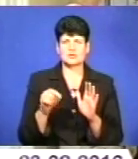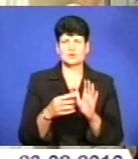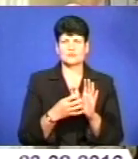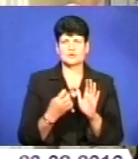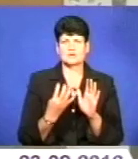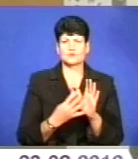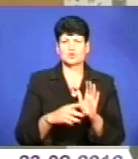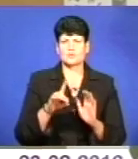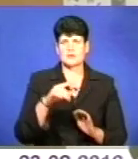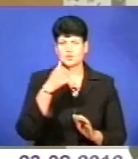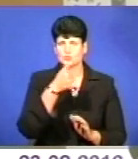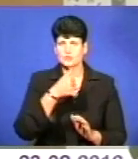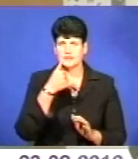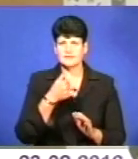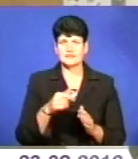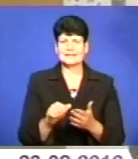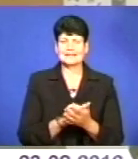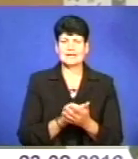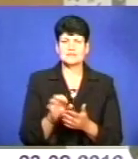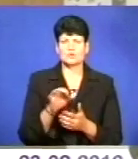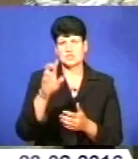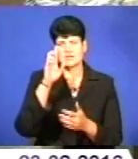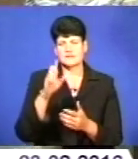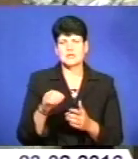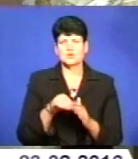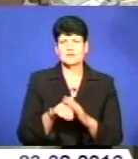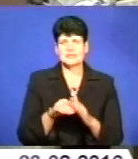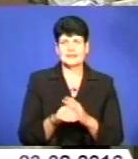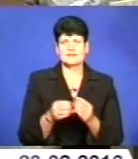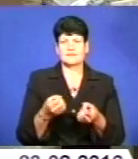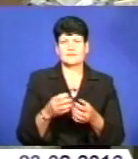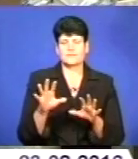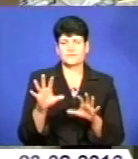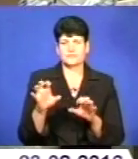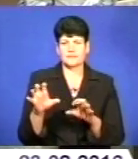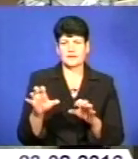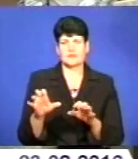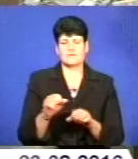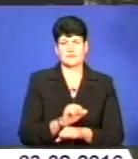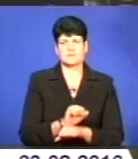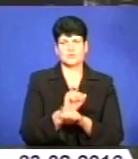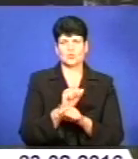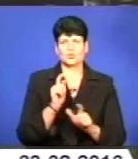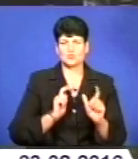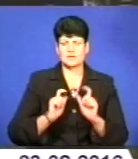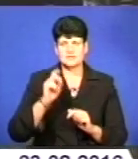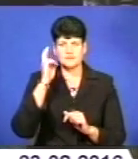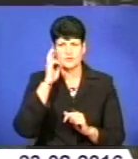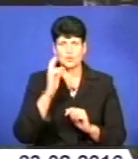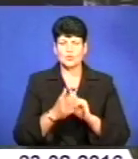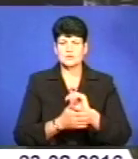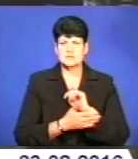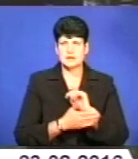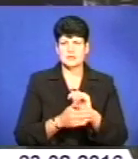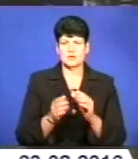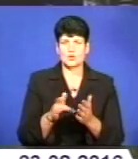-го років, Декларація про державний суверенітет та світлини мітингу студентів у Києві. В останньому розділі експонуються матеріали